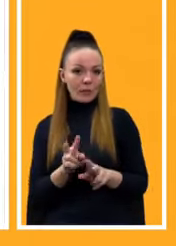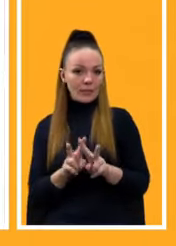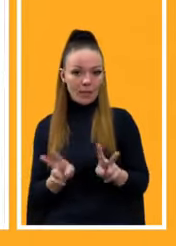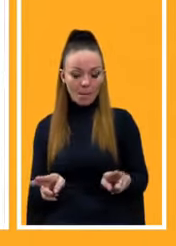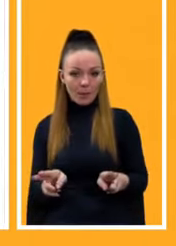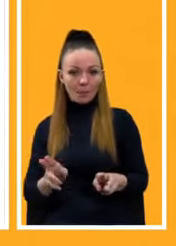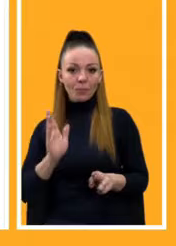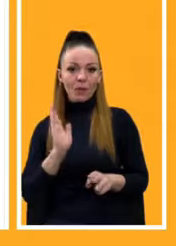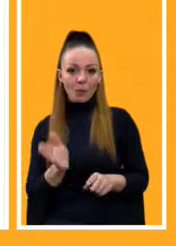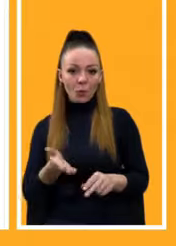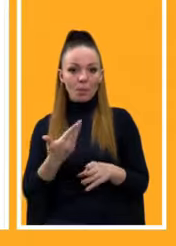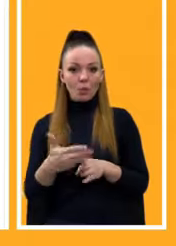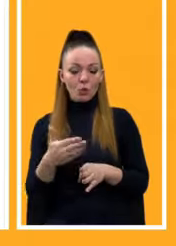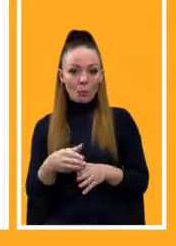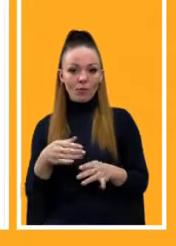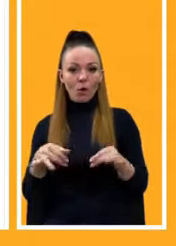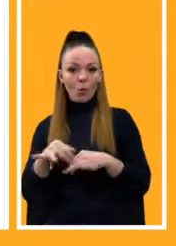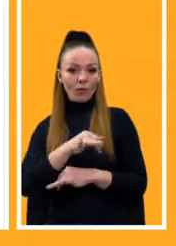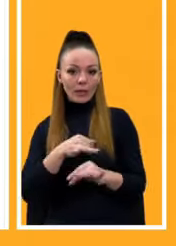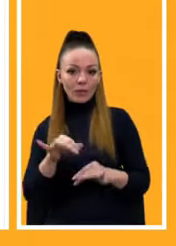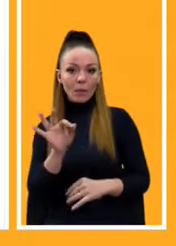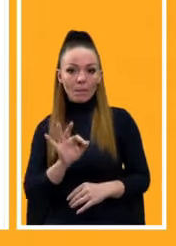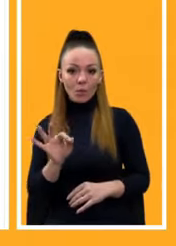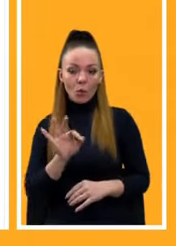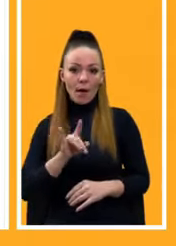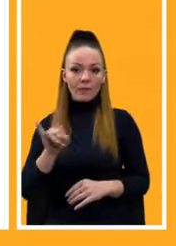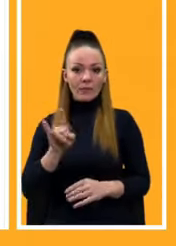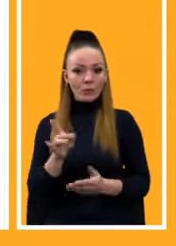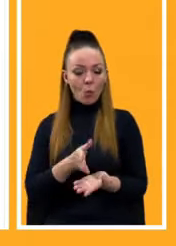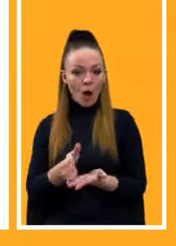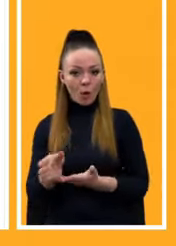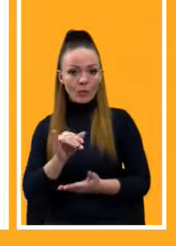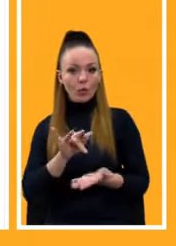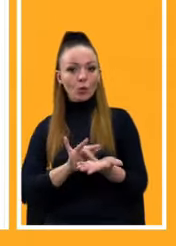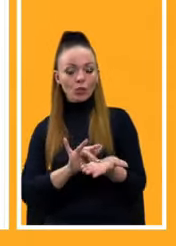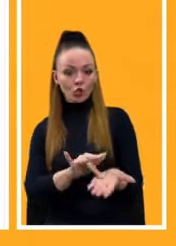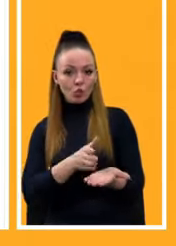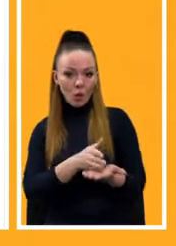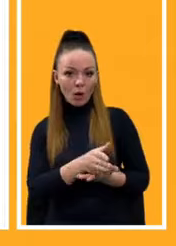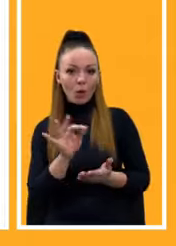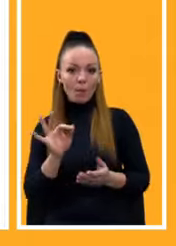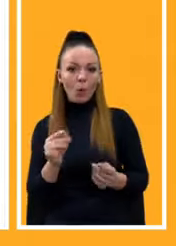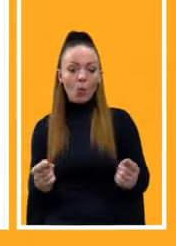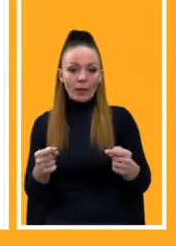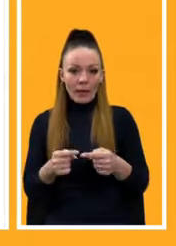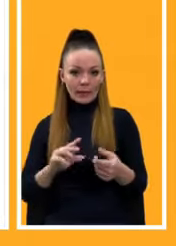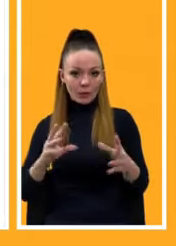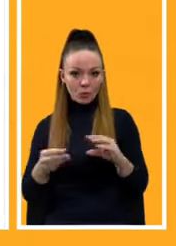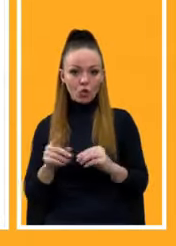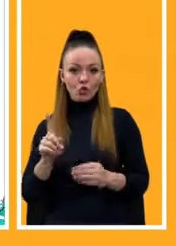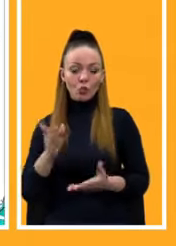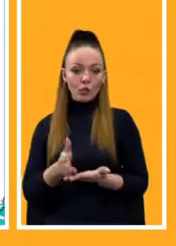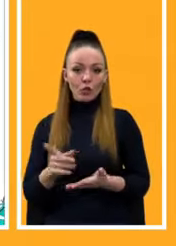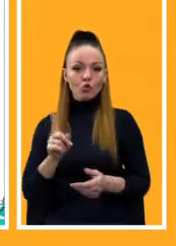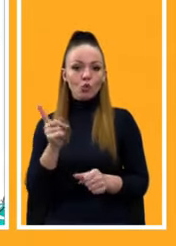будемо поступово говорити і про авіаційну галузь, і про туристичну галузь, про конкретні результати, про те, що вже є, що